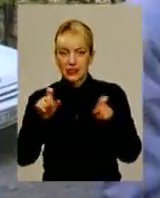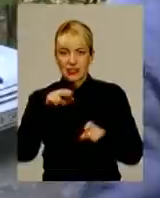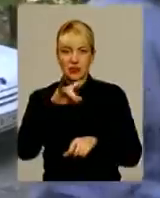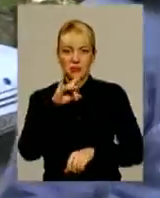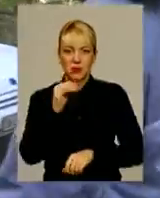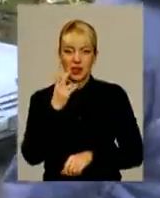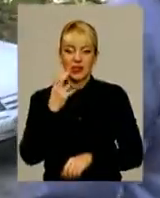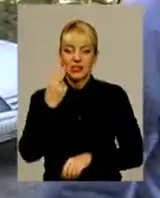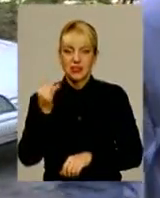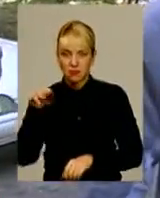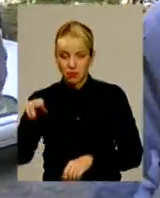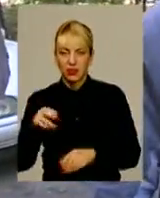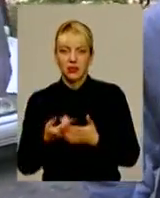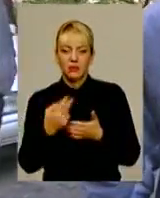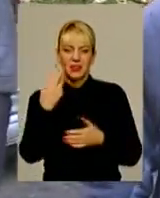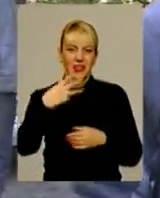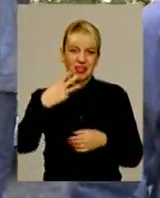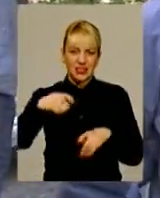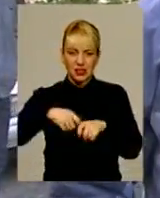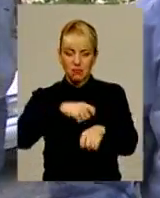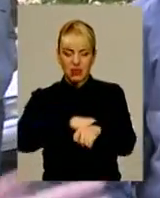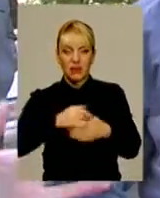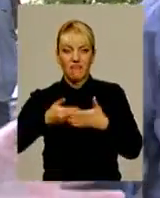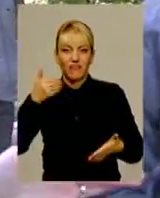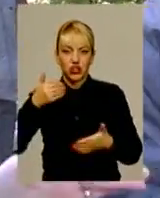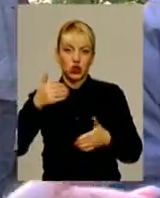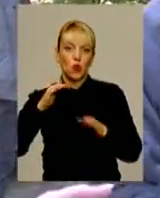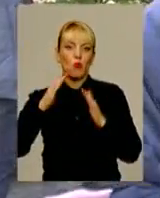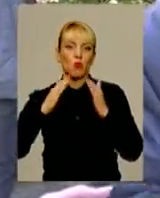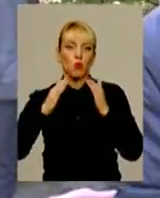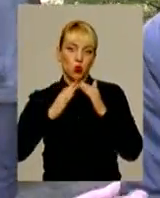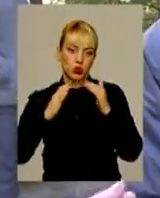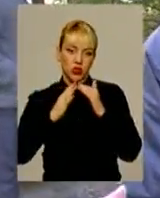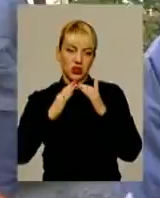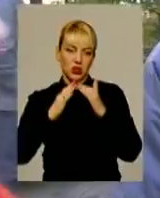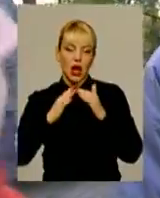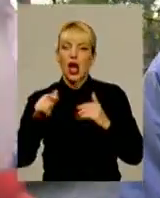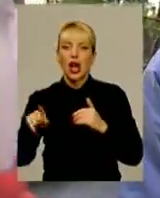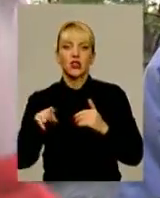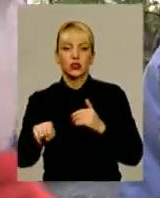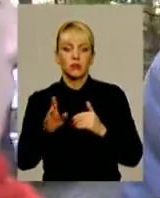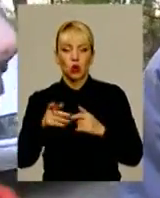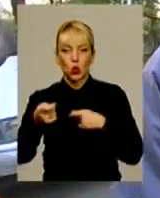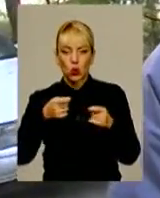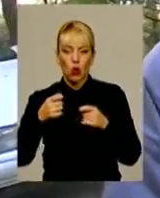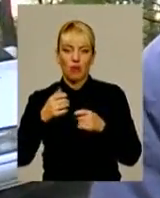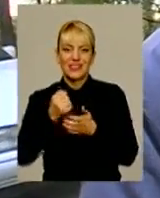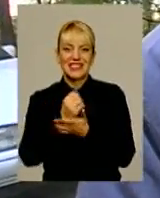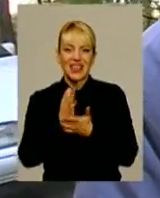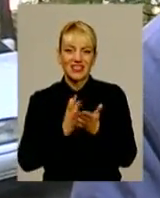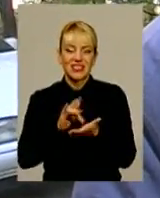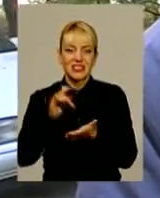30-70 метрів, чи 26 метрів від будинку. А власне, що саме там можна? Торговий сервісний центр з дитячим кафе.